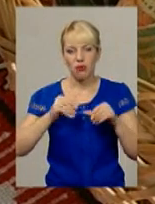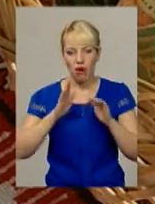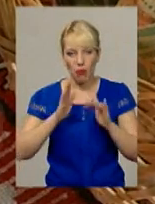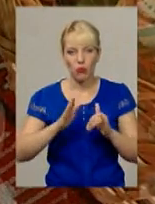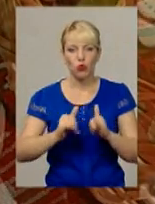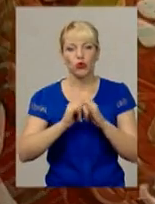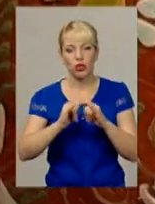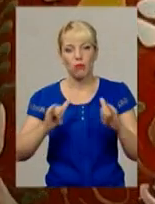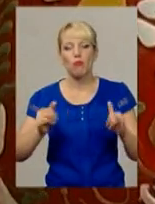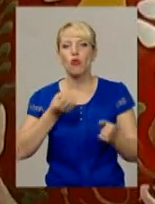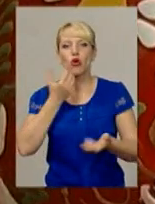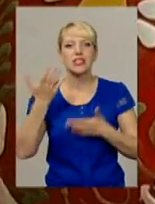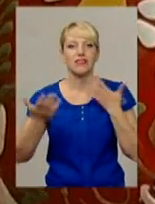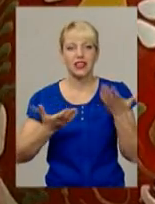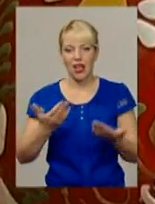Віктор Кривий з Ярмолениць.